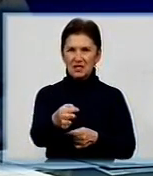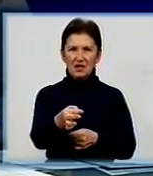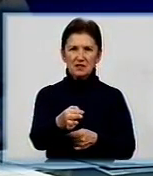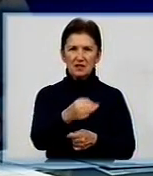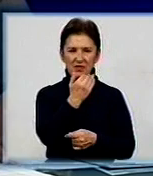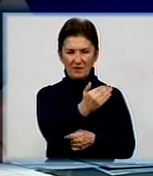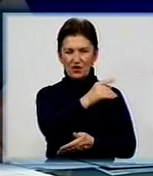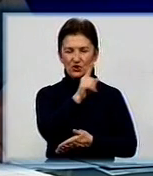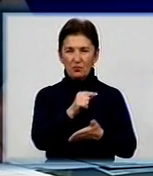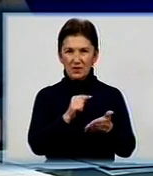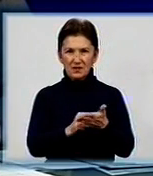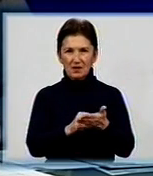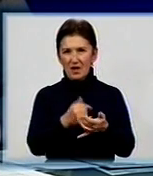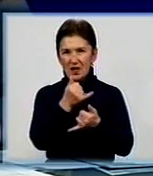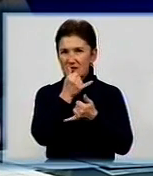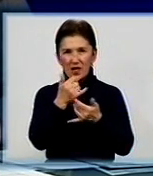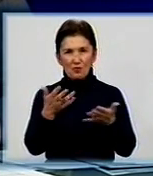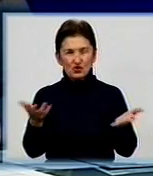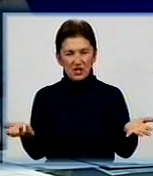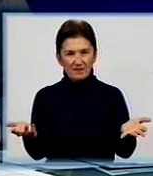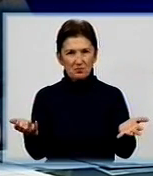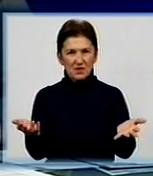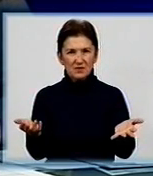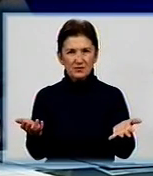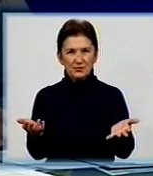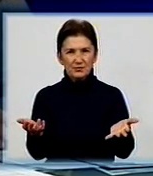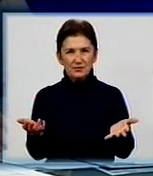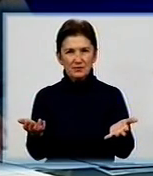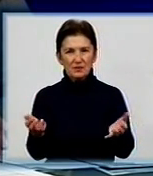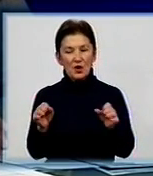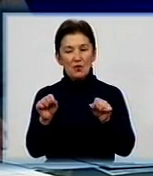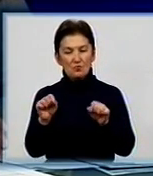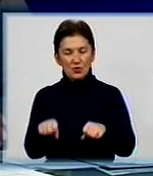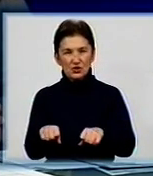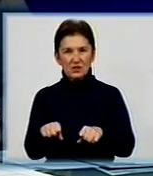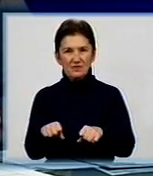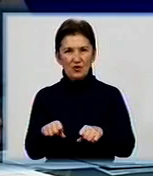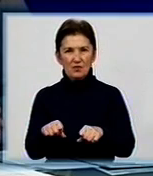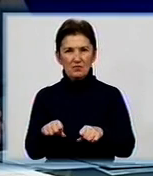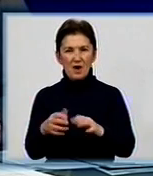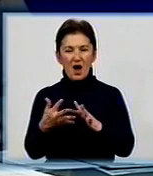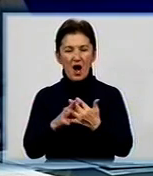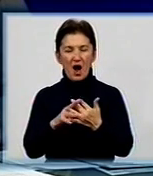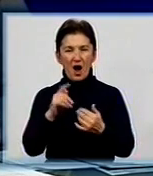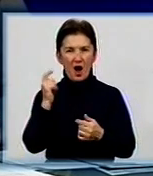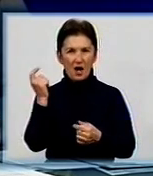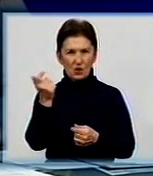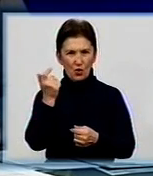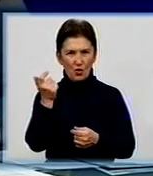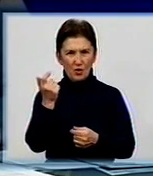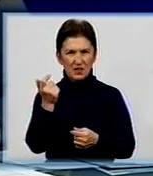ваше питання не є можливим, оскільки, можливо, агрохолдинги, по-перше, вони,